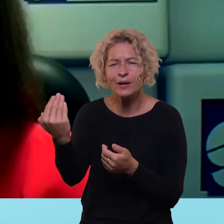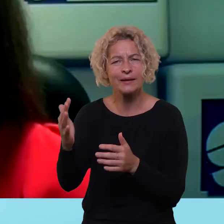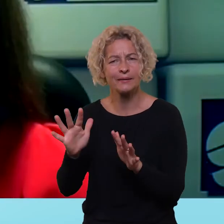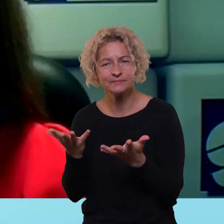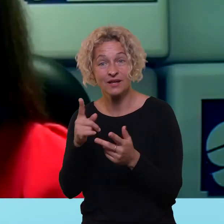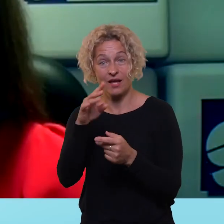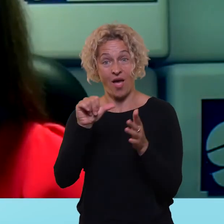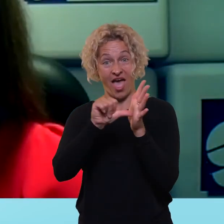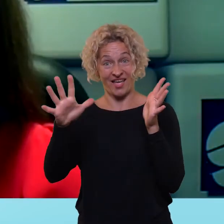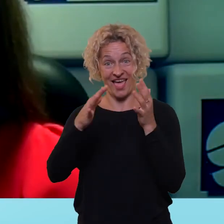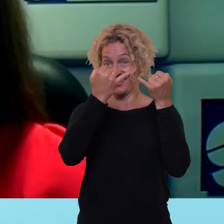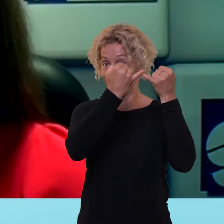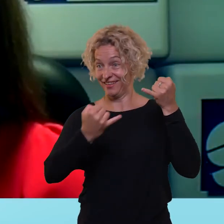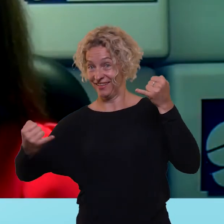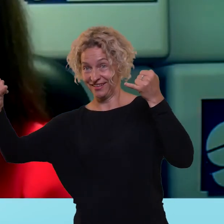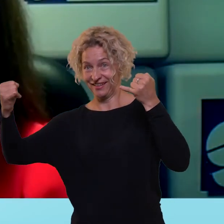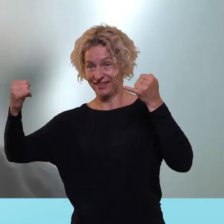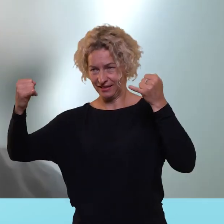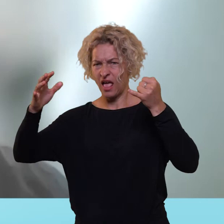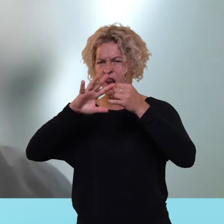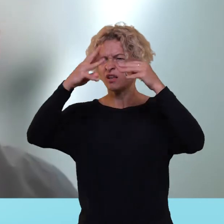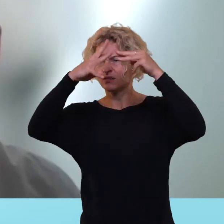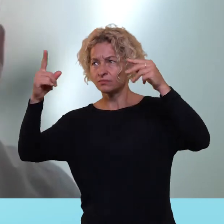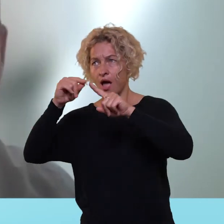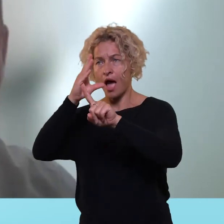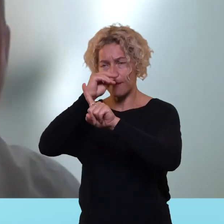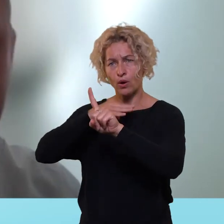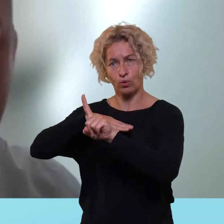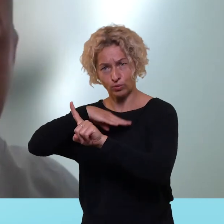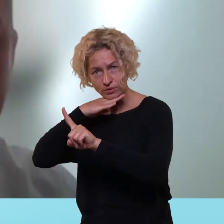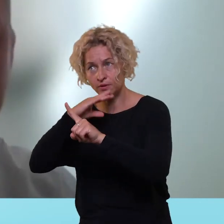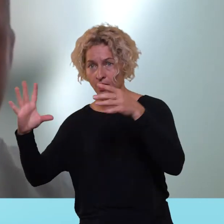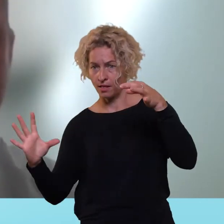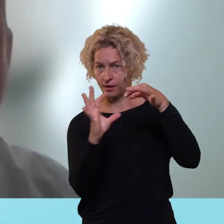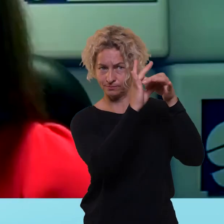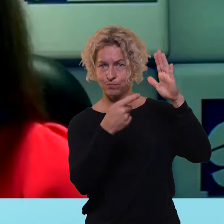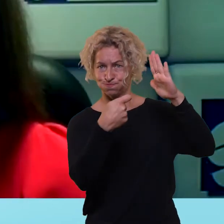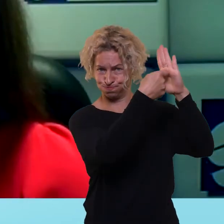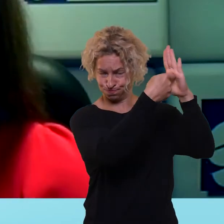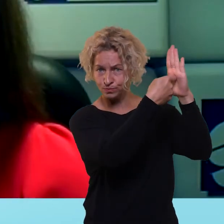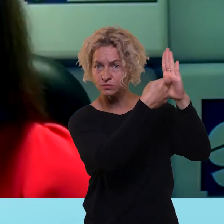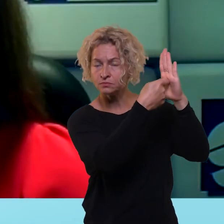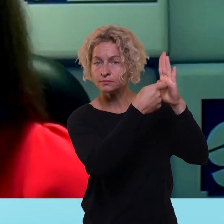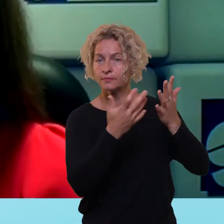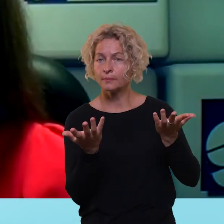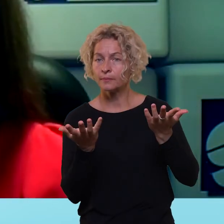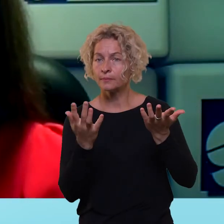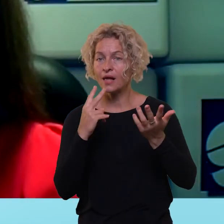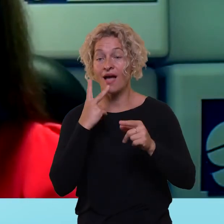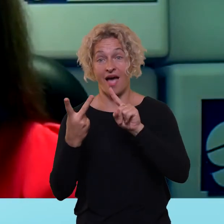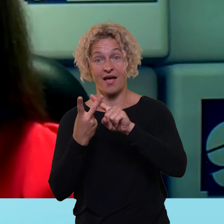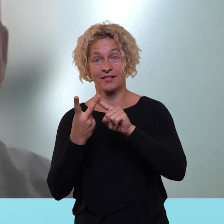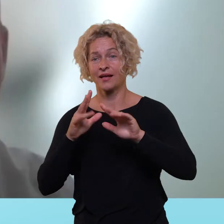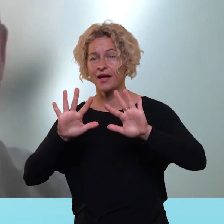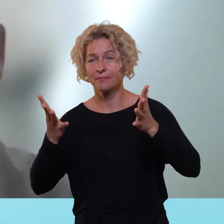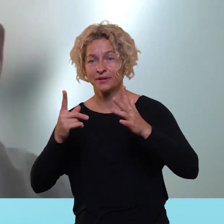tinklai vis dar atlaiko ir gali būti tokia elektrinė prijungta. Ir antras dalykas, be abejo